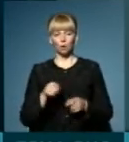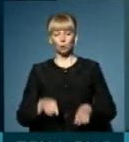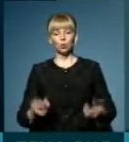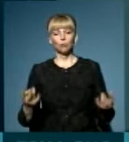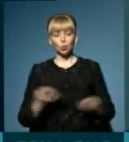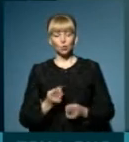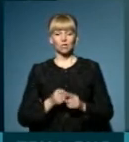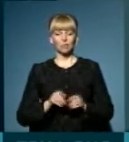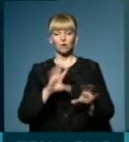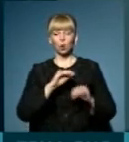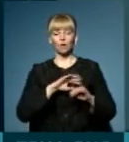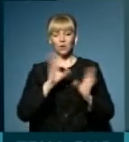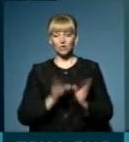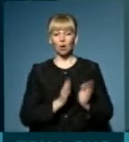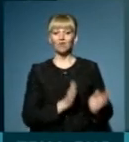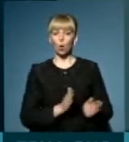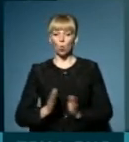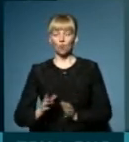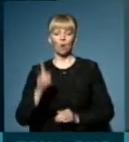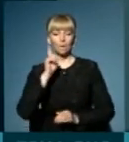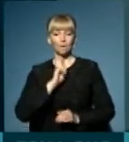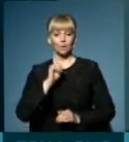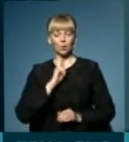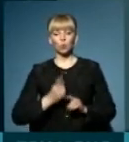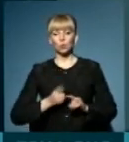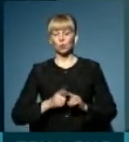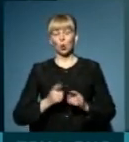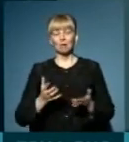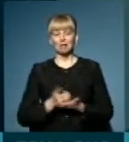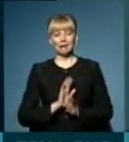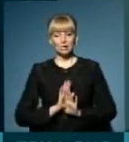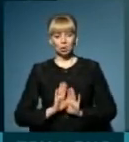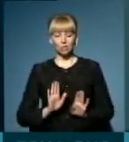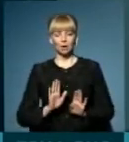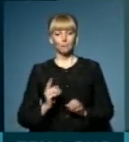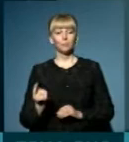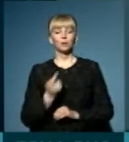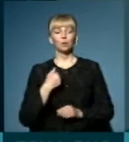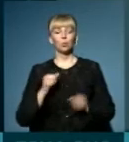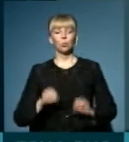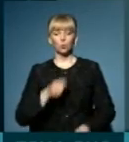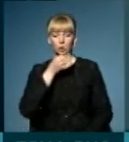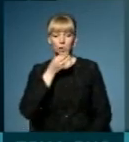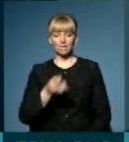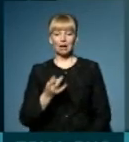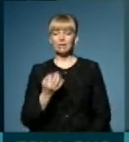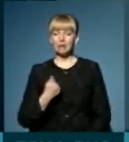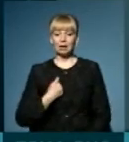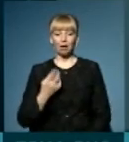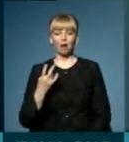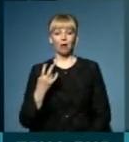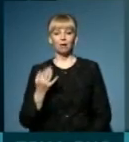теж буде це відрегулювати. Ну, але ми знаємо, поки що ми до цього не дійшли. Ну, єдине, що я можу сказати, що ні я, ні